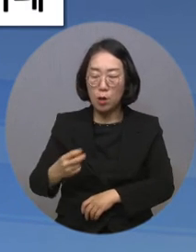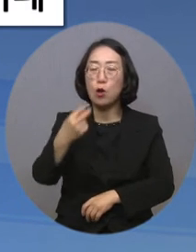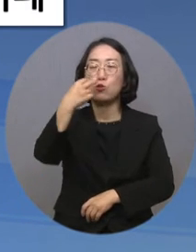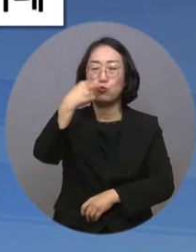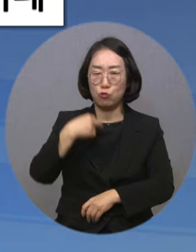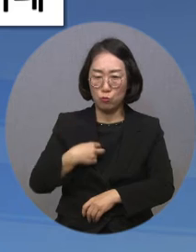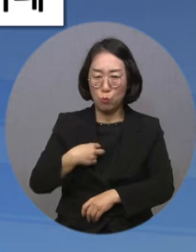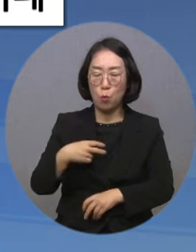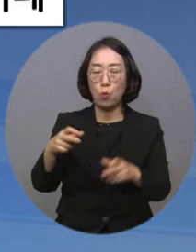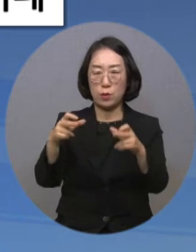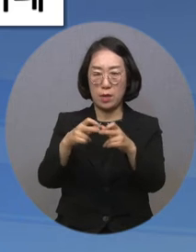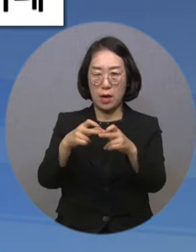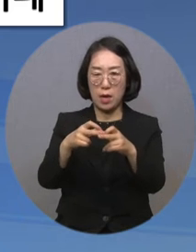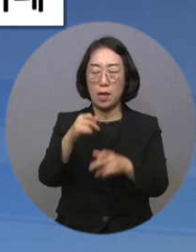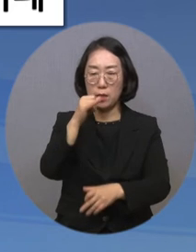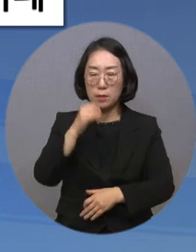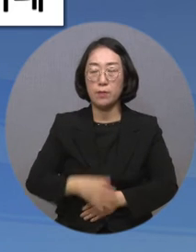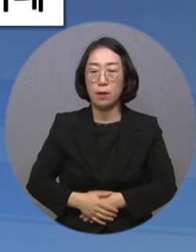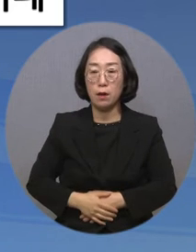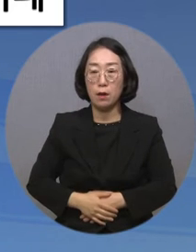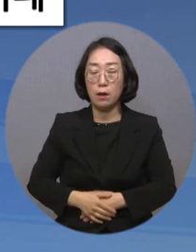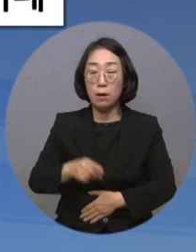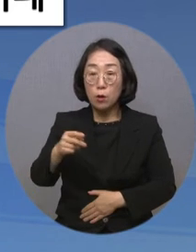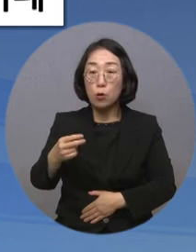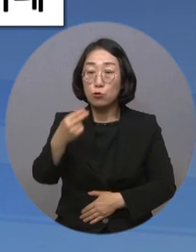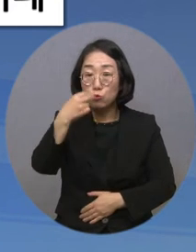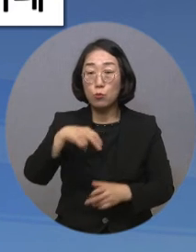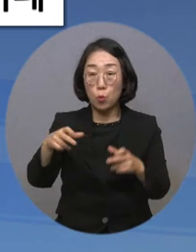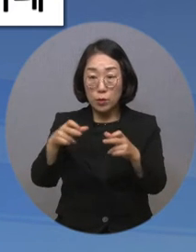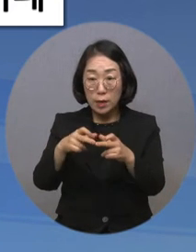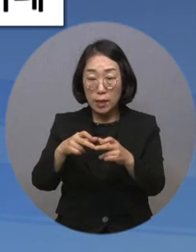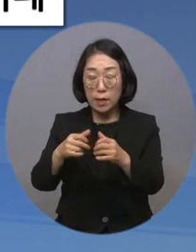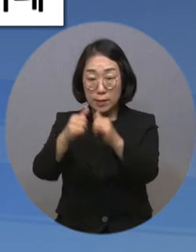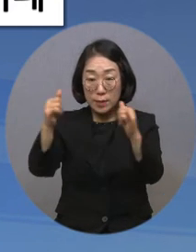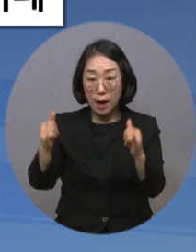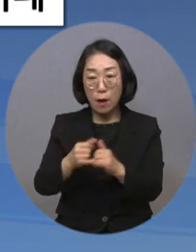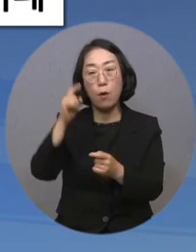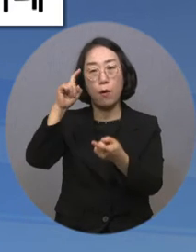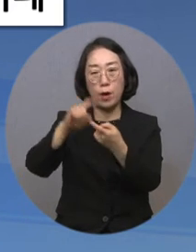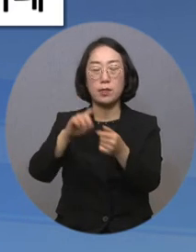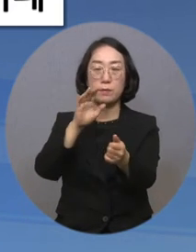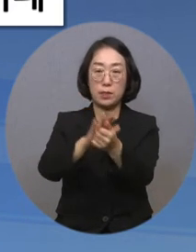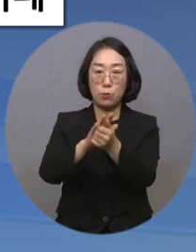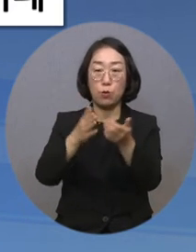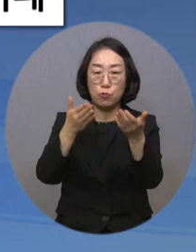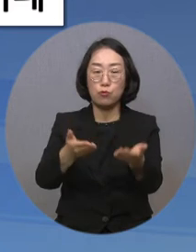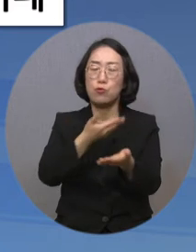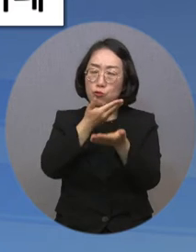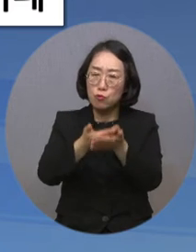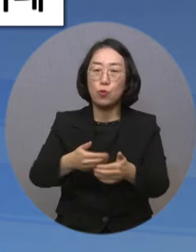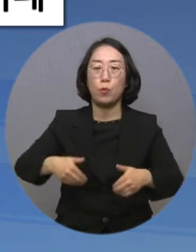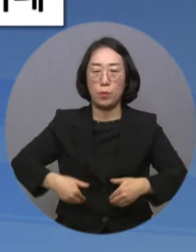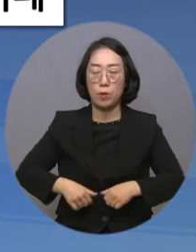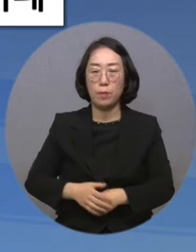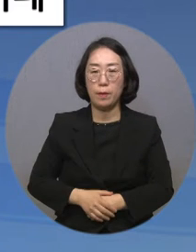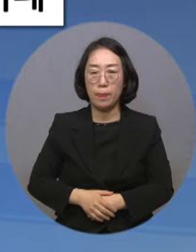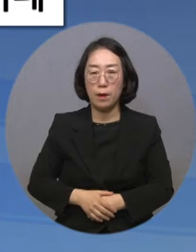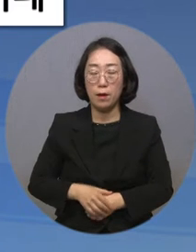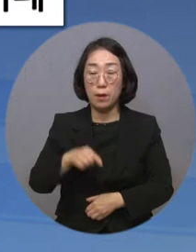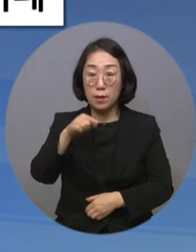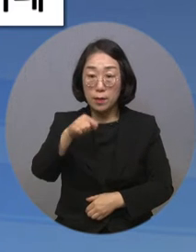응답했습니다. 그만큼 중복장애에 대한 사회적 관심과 정책지원이 절실한 상황입니다. 공단은